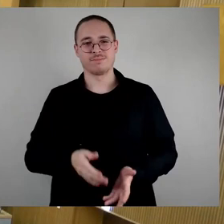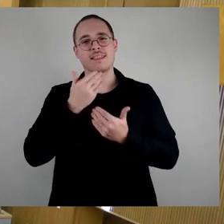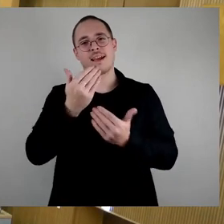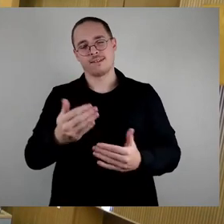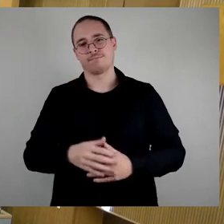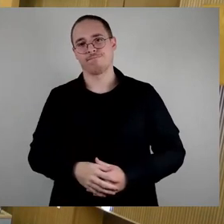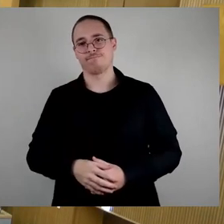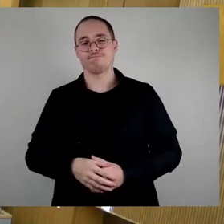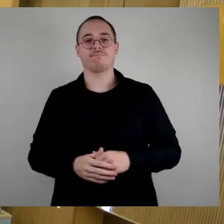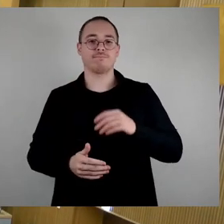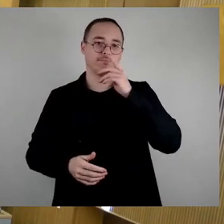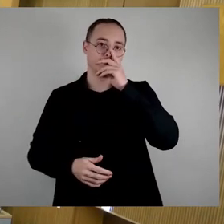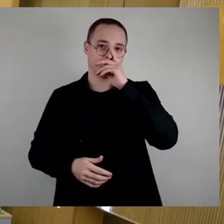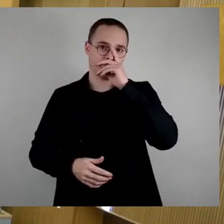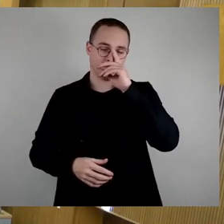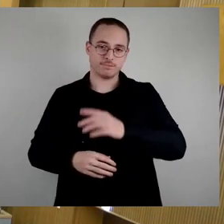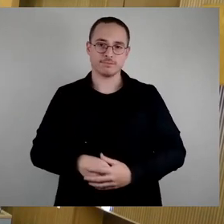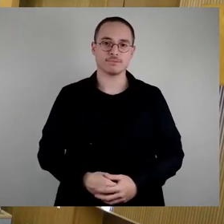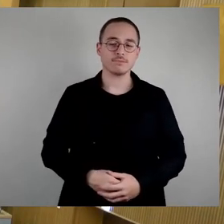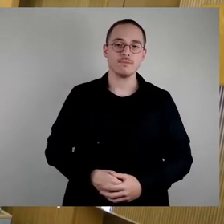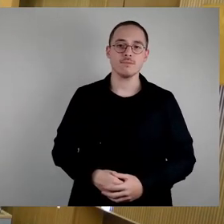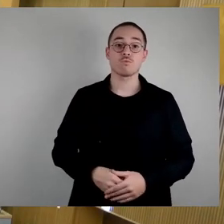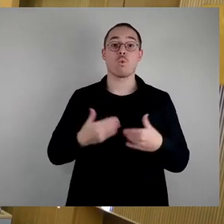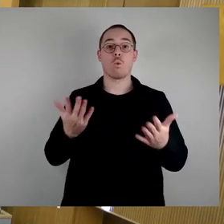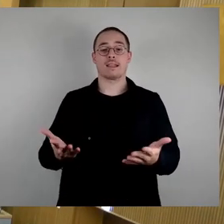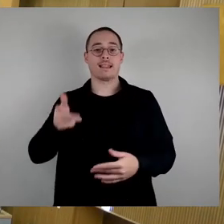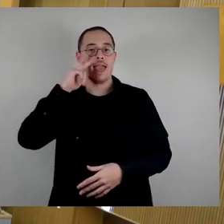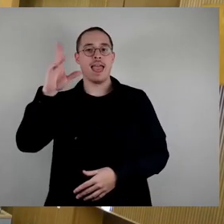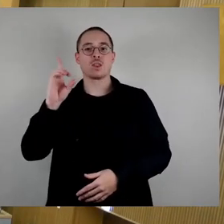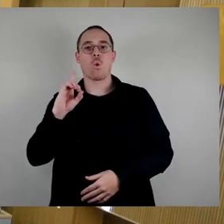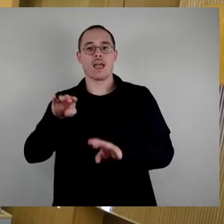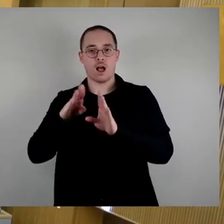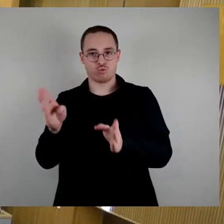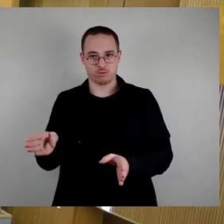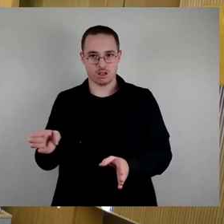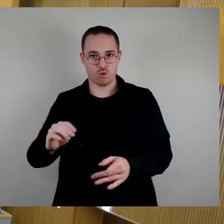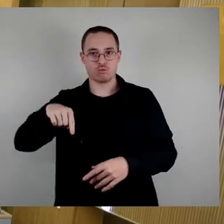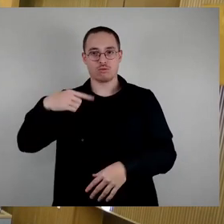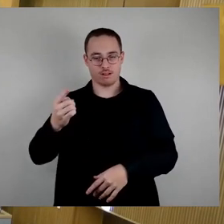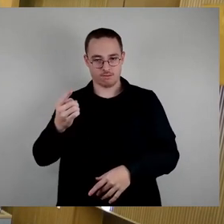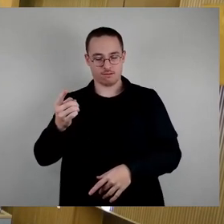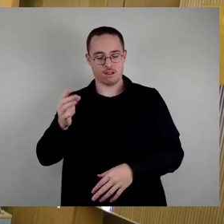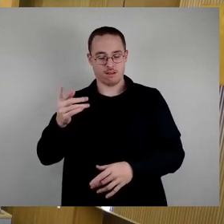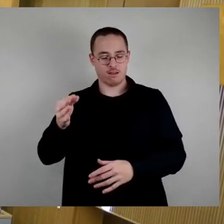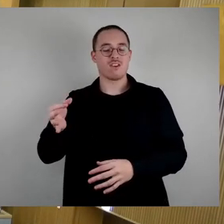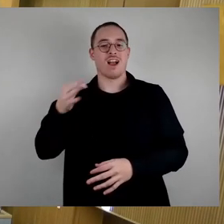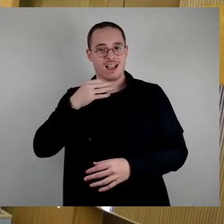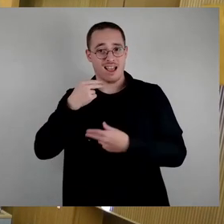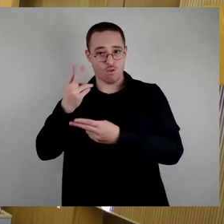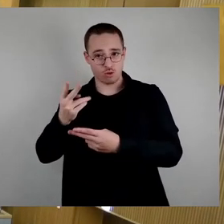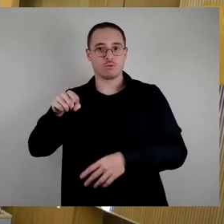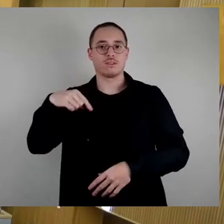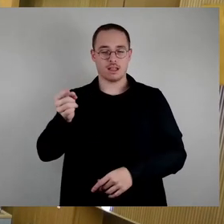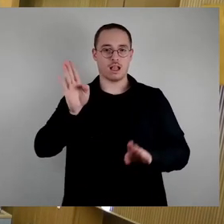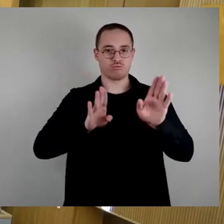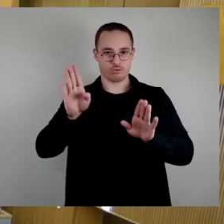So, jetzt Herr Donhauser noch kurz auf die Fragen und dann kommen wir zur Abstimmung. Ja, vielleicht ganz kurz noch von meiner